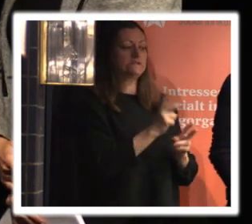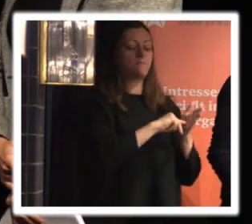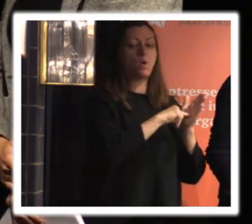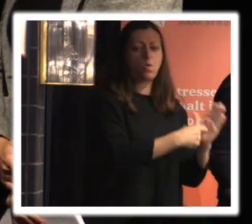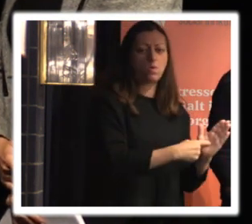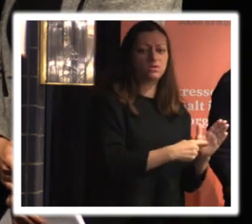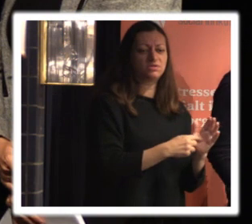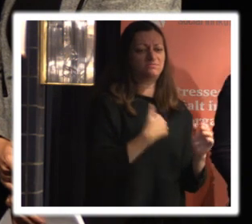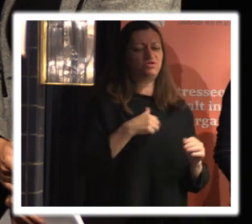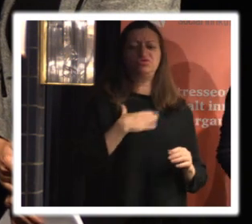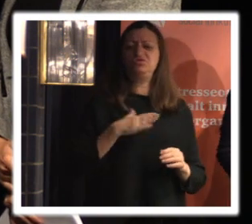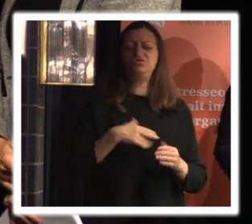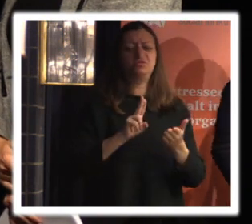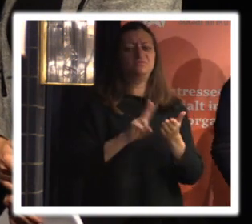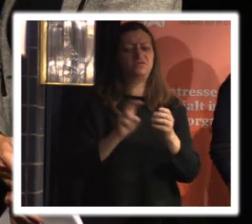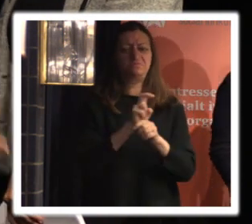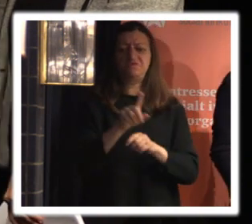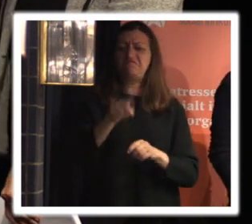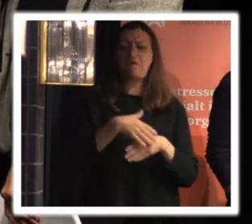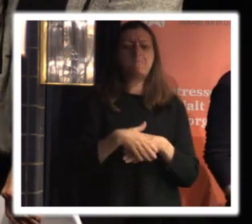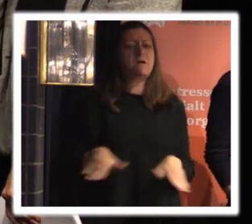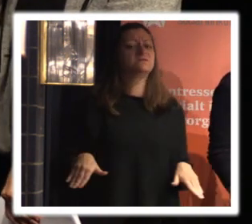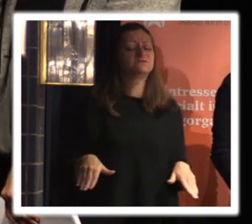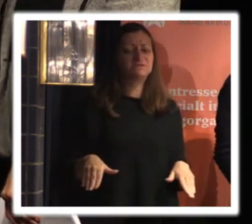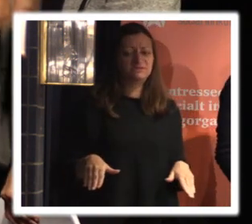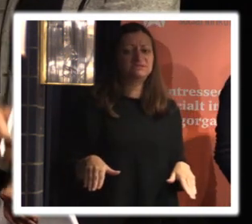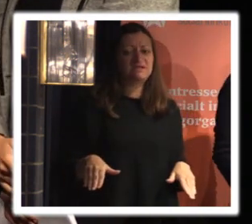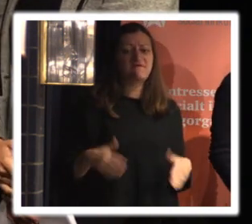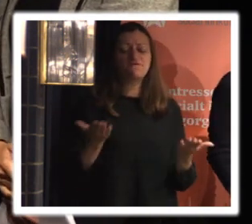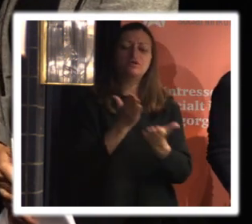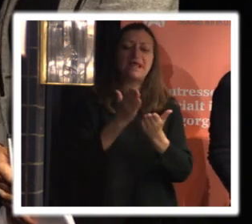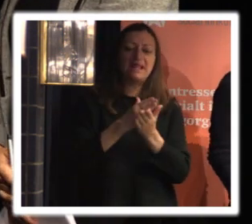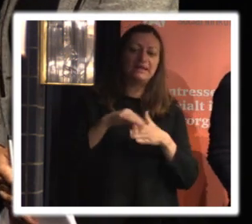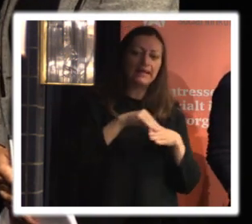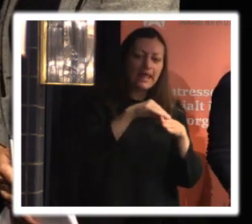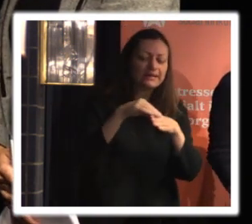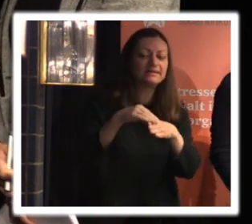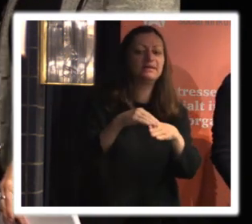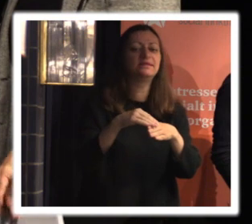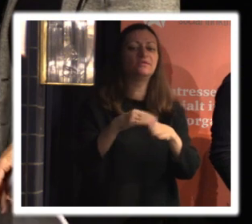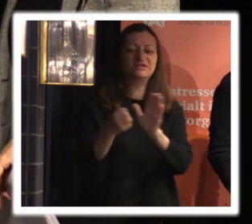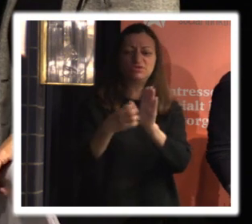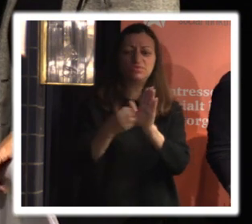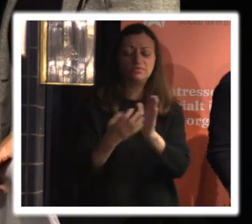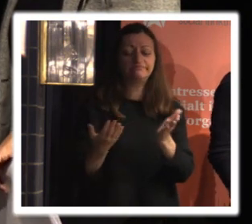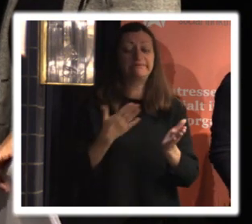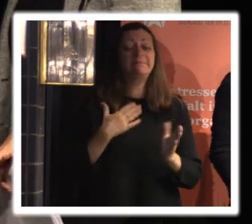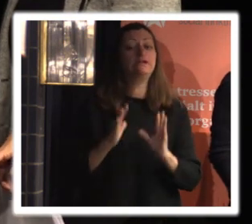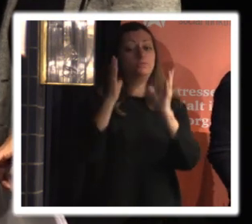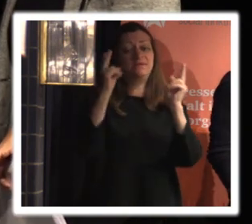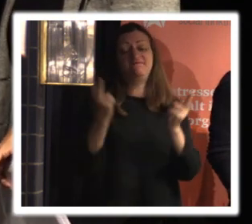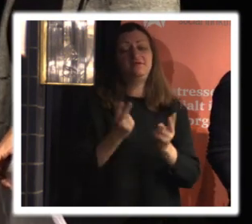tycker de har varit alldeles för passiva i liksom guide guidningar och instruktioner det är i alla fall vad jag upplever